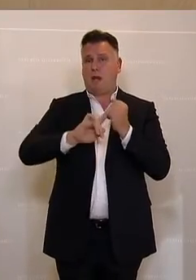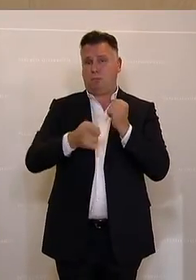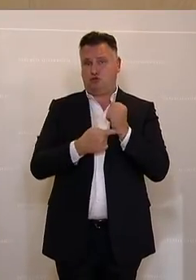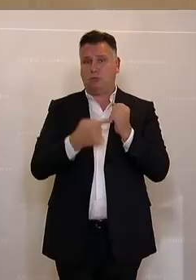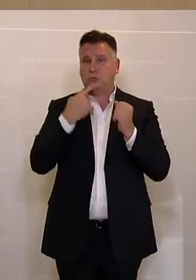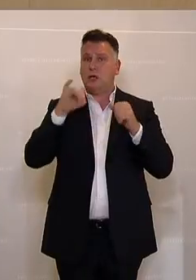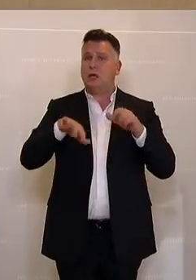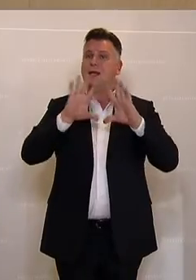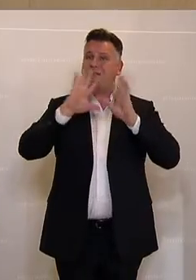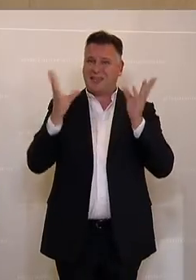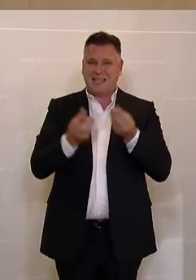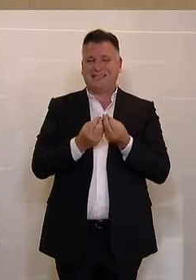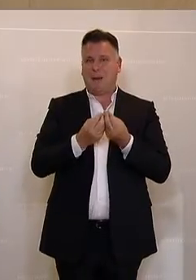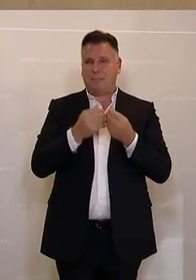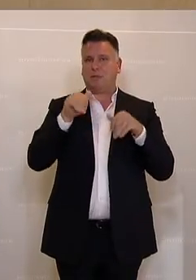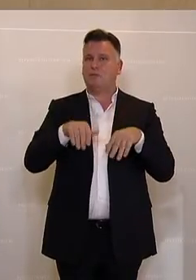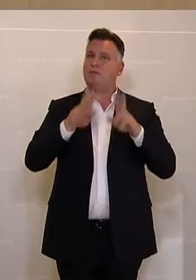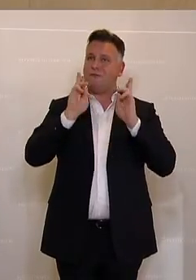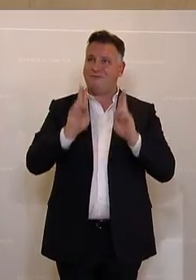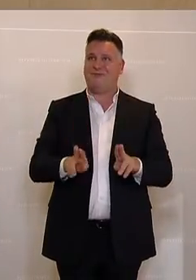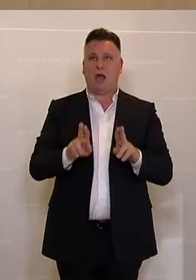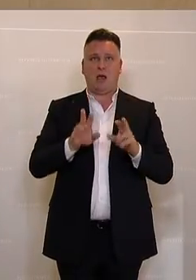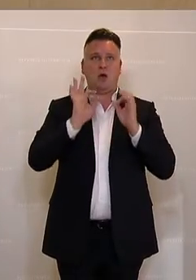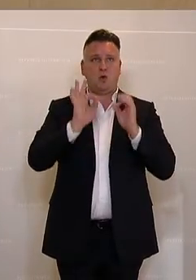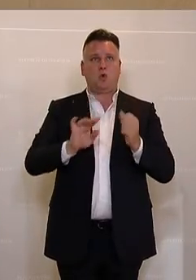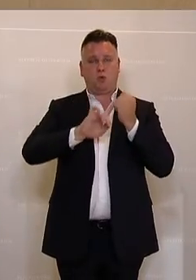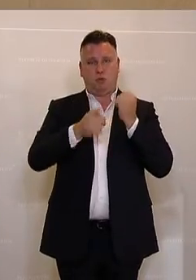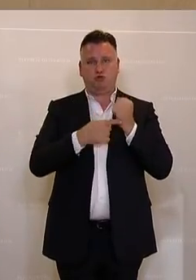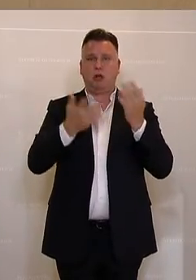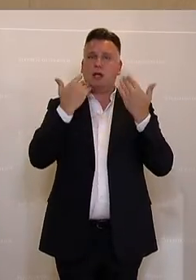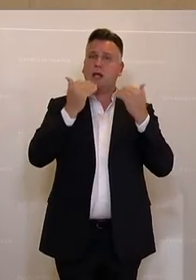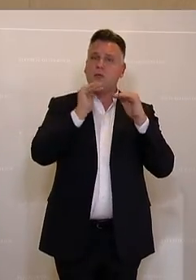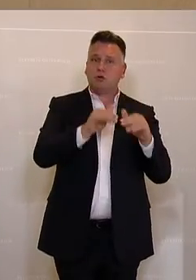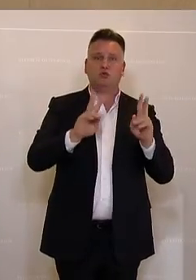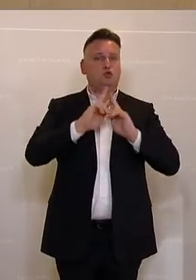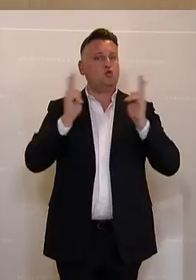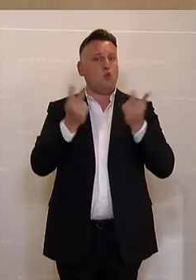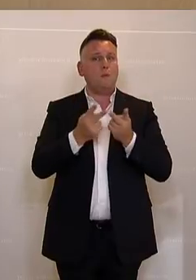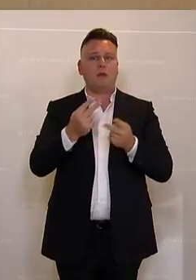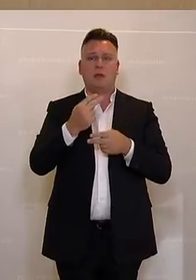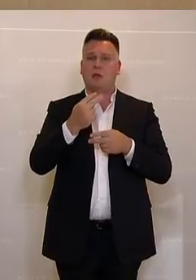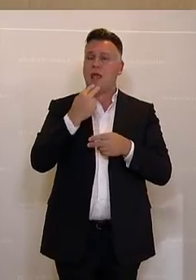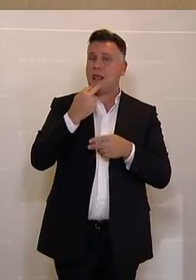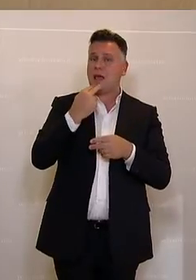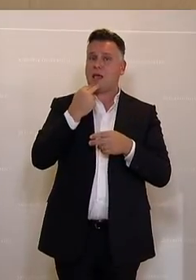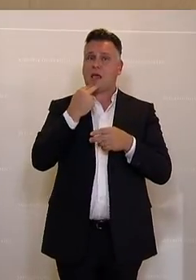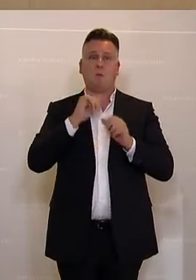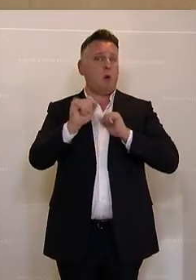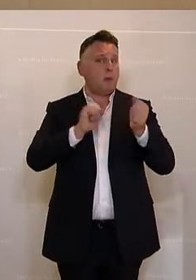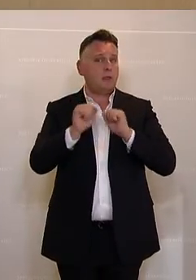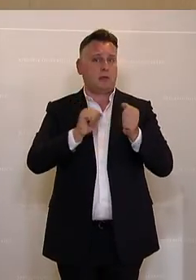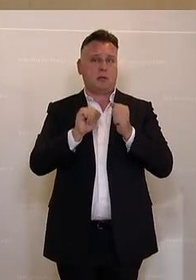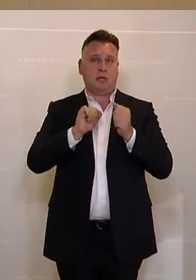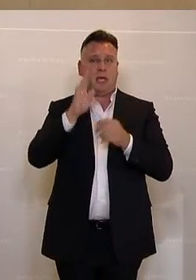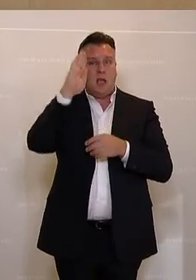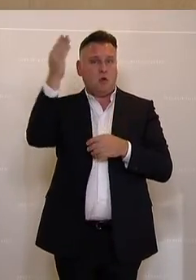Also insgesamt ein sehr erfreuliches Budget in den Bereichen Klimaschutz, Umwelt, Energie, Mobilität, Innovation, mit